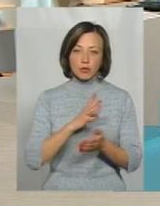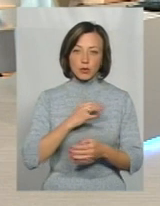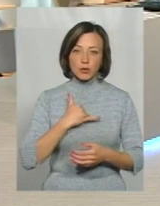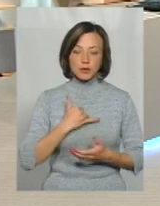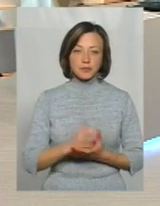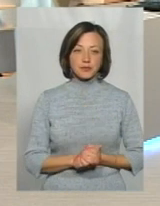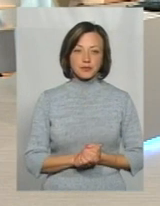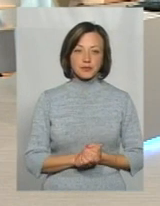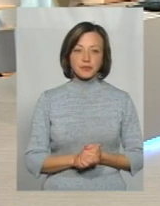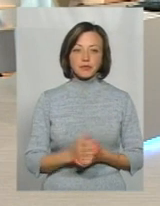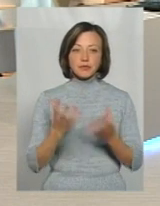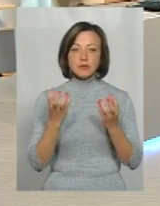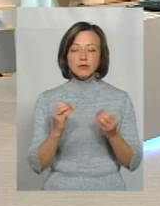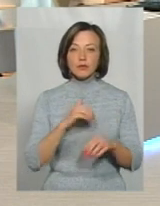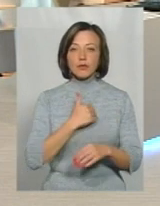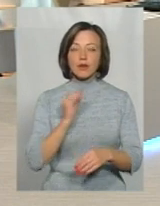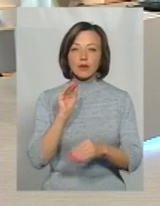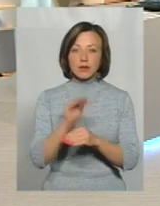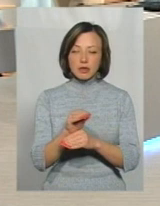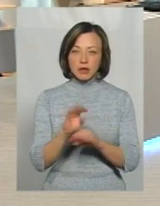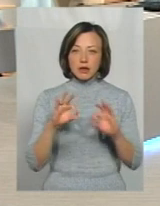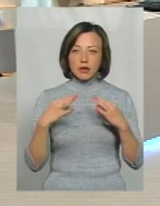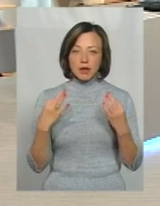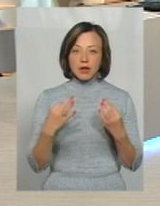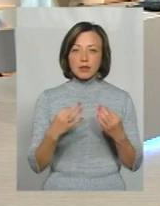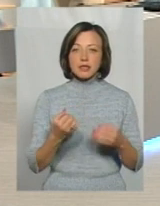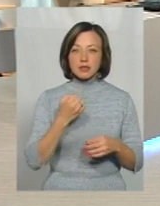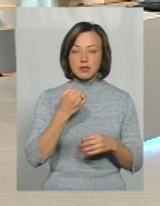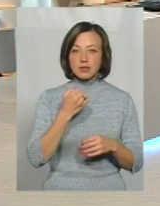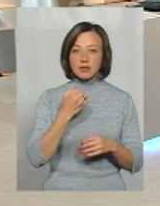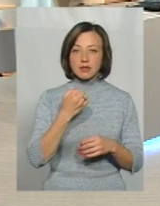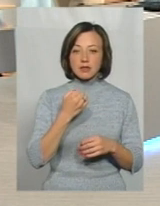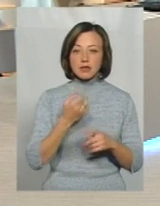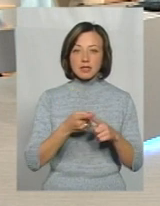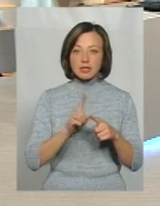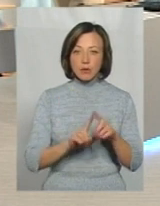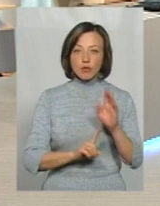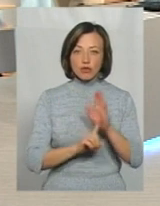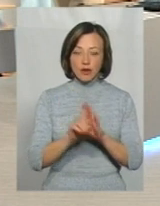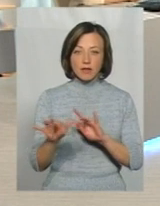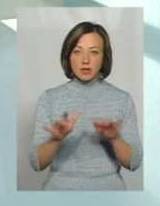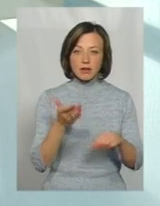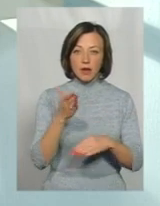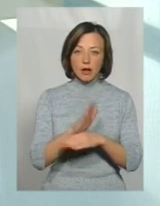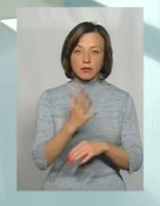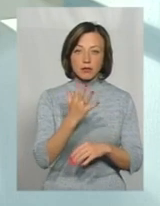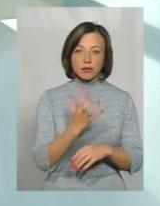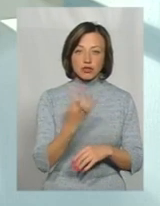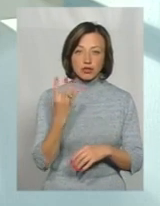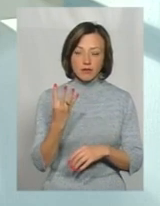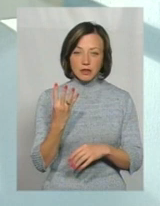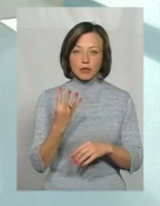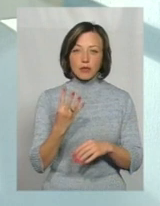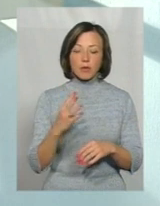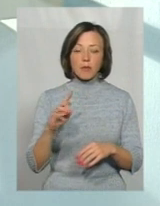Я ще хочу додати, що завдяки тому, що вступив в дію, саме цей підсочтвертий наказ по порядку надання первинної медичної